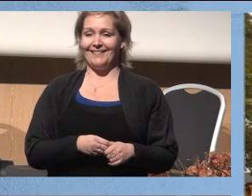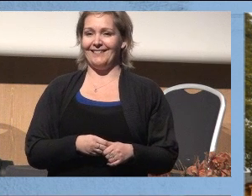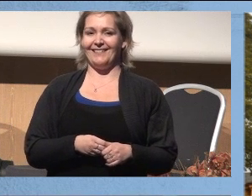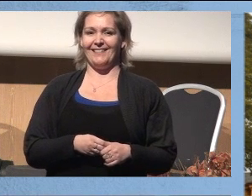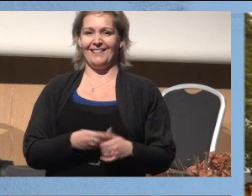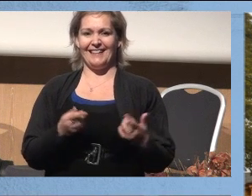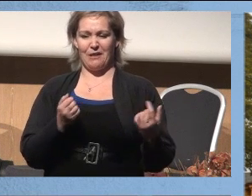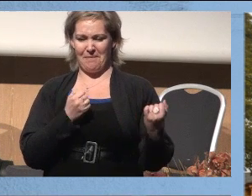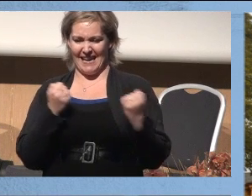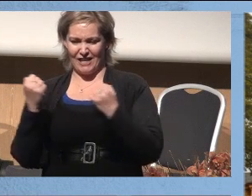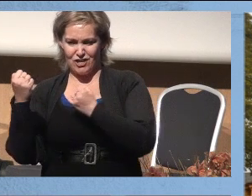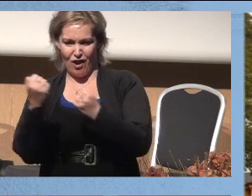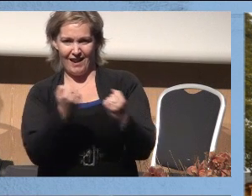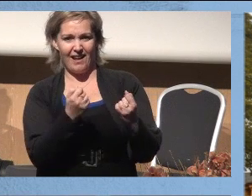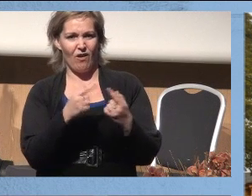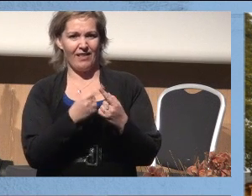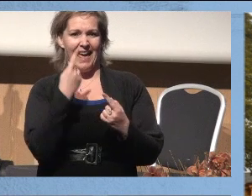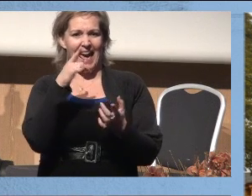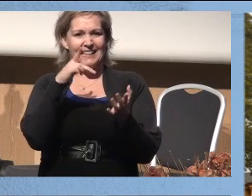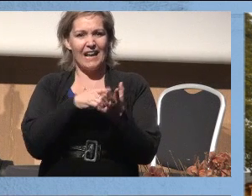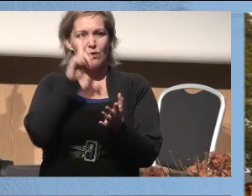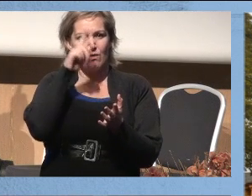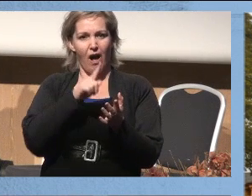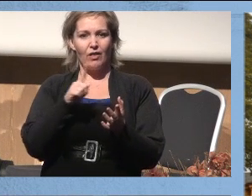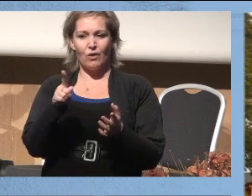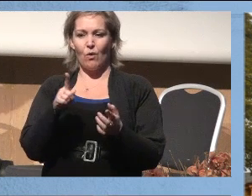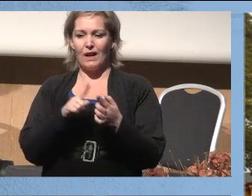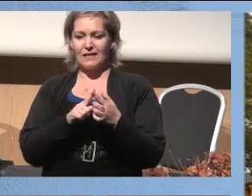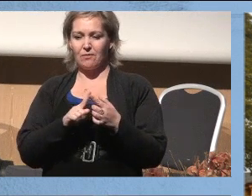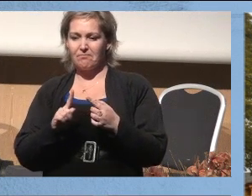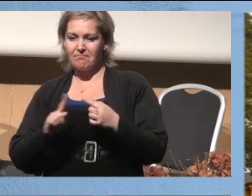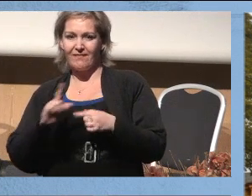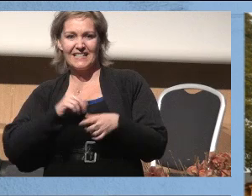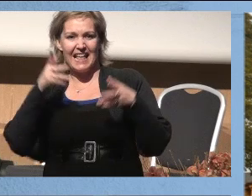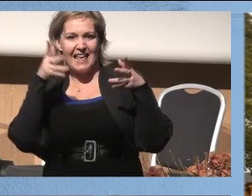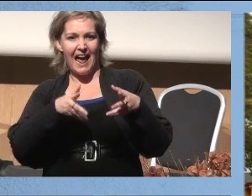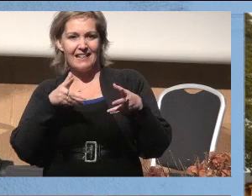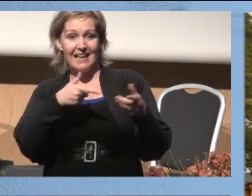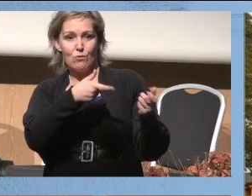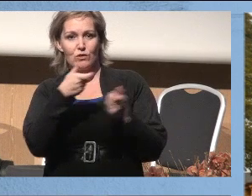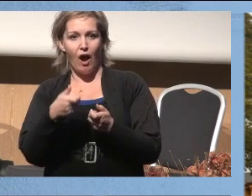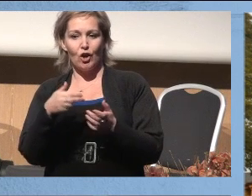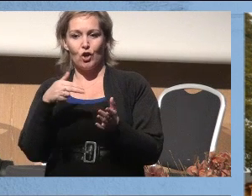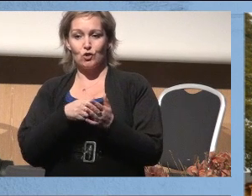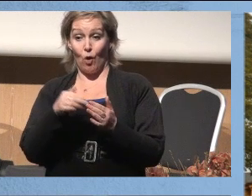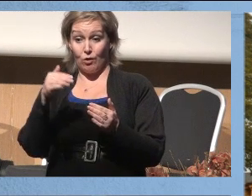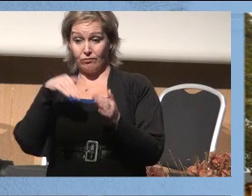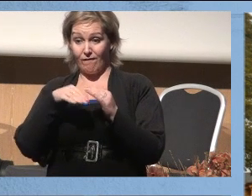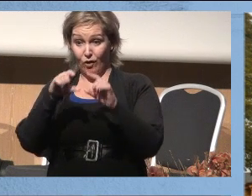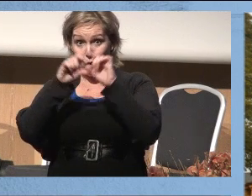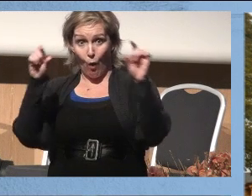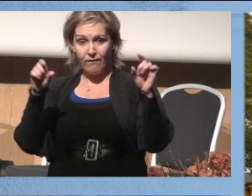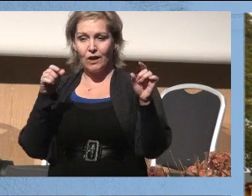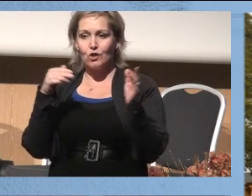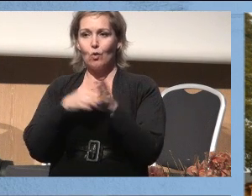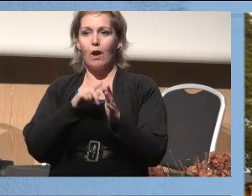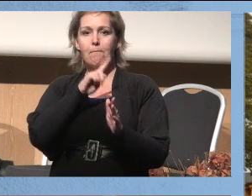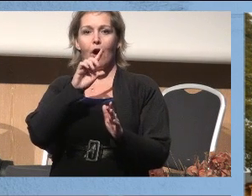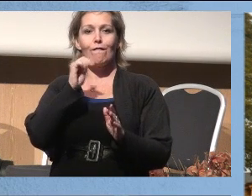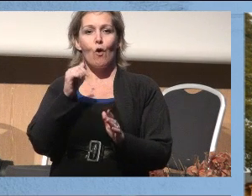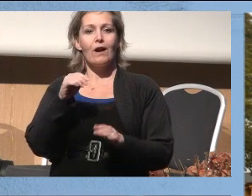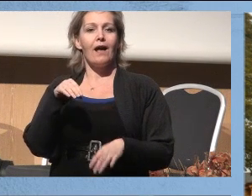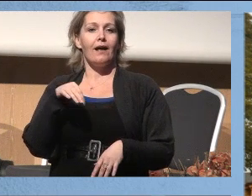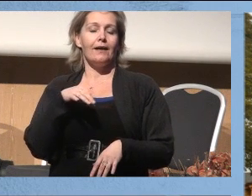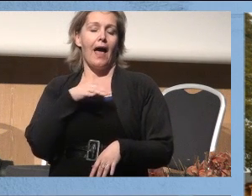Det er innkjøring forbudt hele veien, og det er ett sted du kan gå tørskod inn når det regner til mottagelsen. Og hva står det over der? Der står det kun for